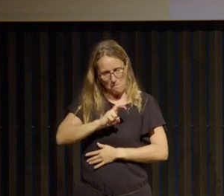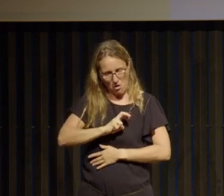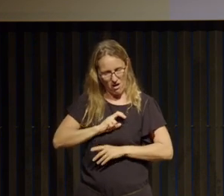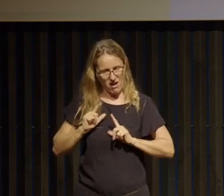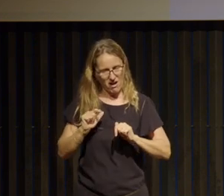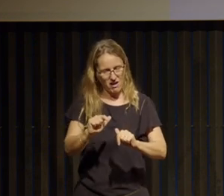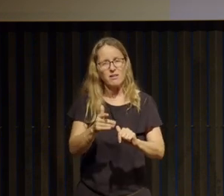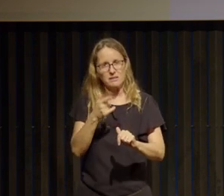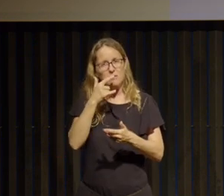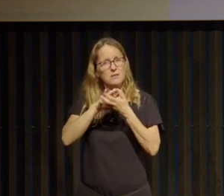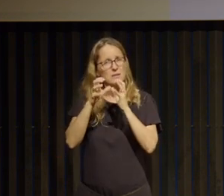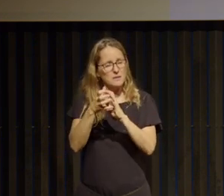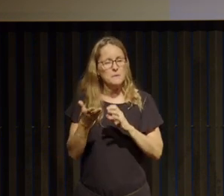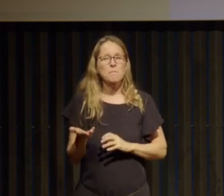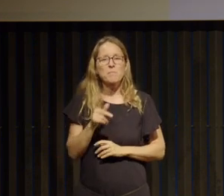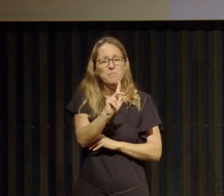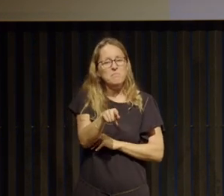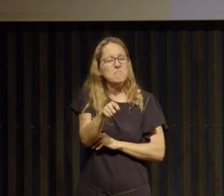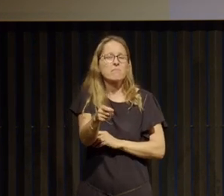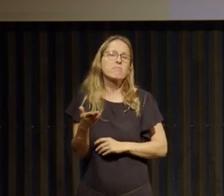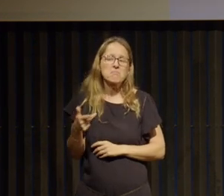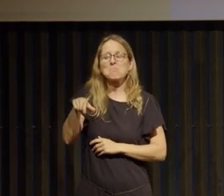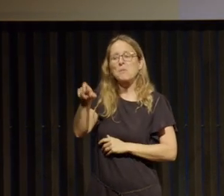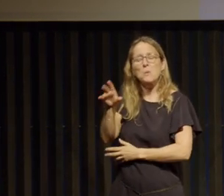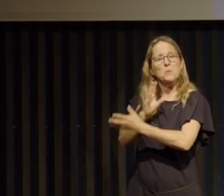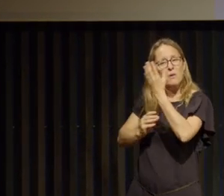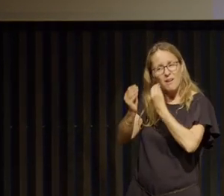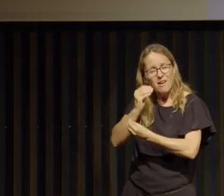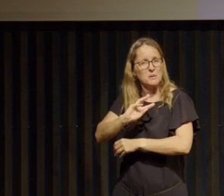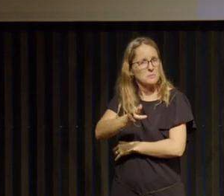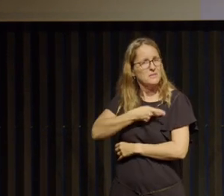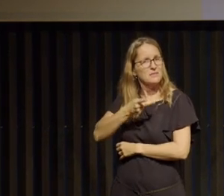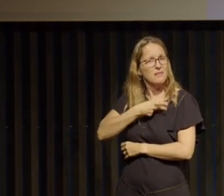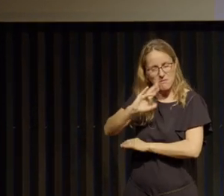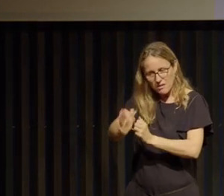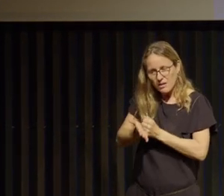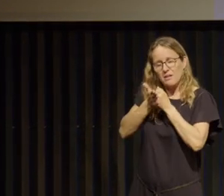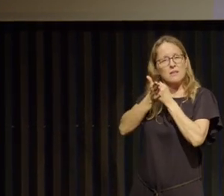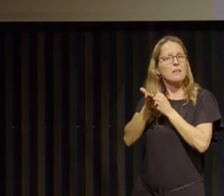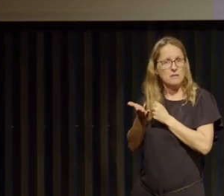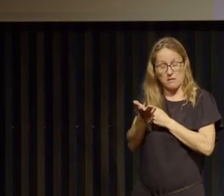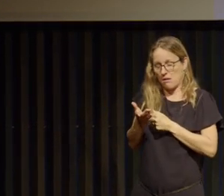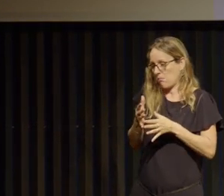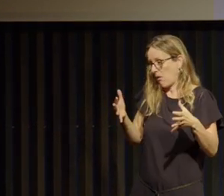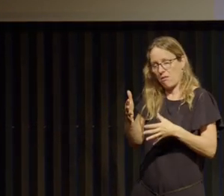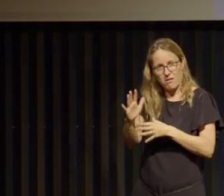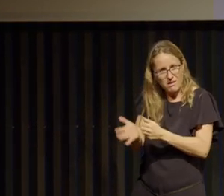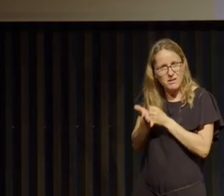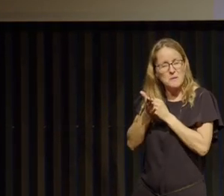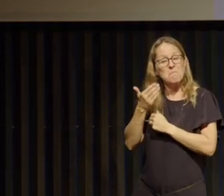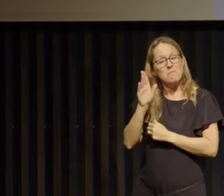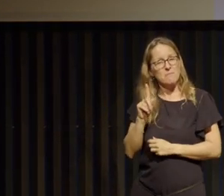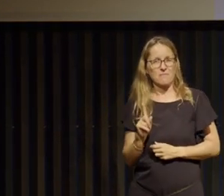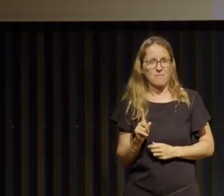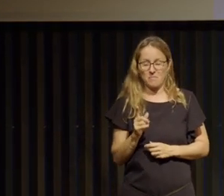compliqué et bien sûr les soignants les médecins apportent une aide une aide immense mais